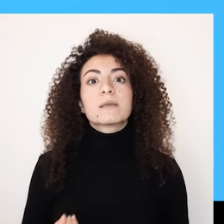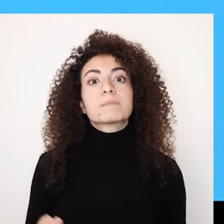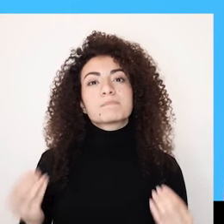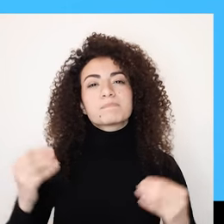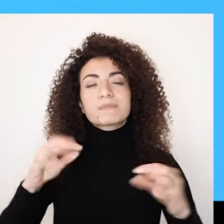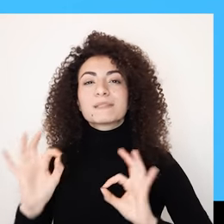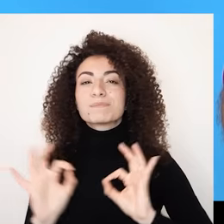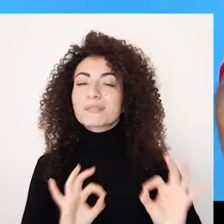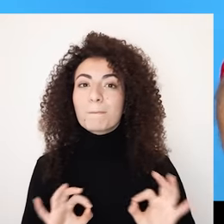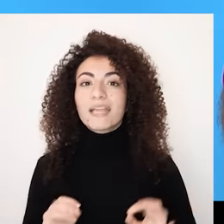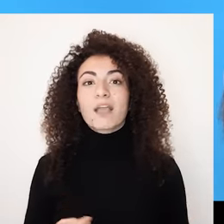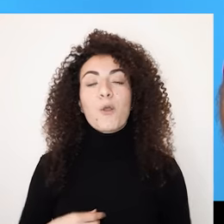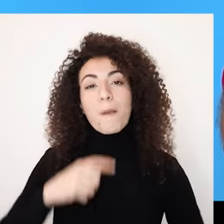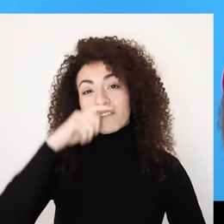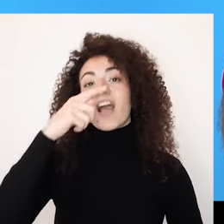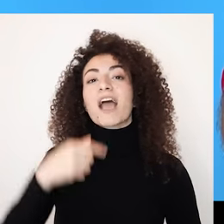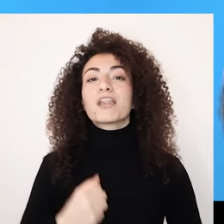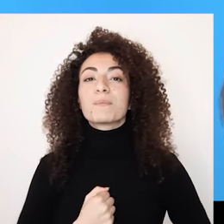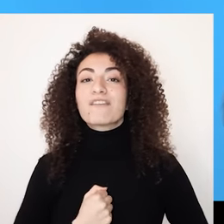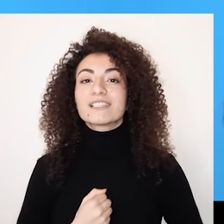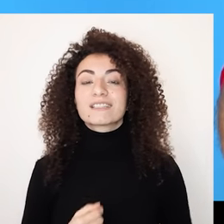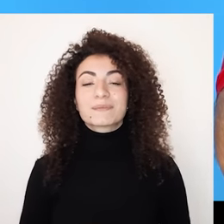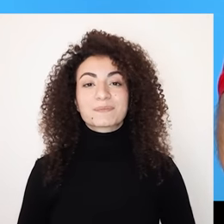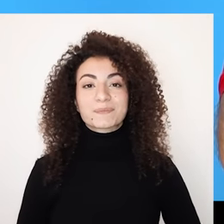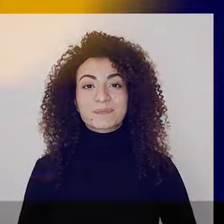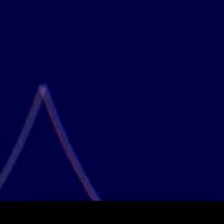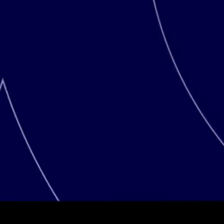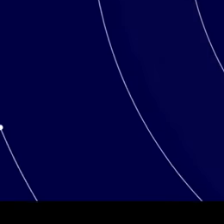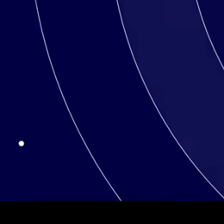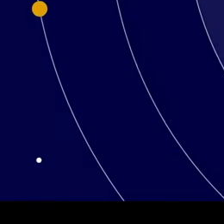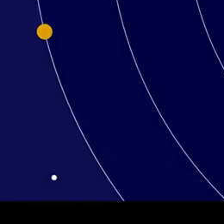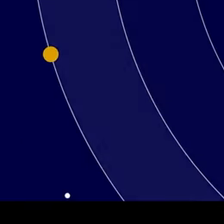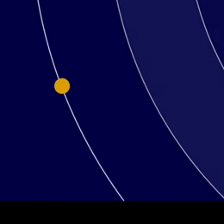تنمي الفخر بنفسها وأنه تحتفل بفاردتها وميزتها كأنسان